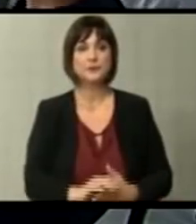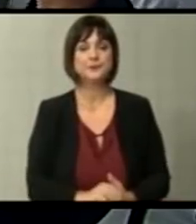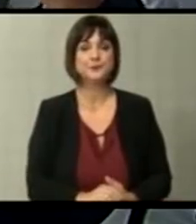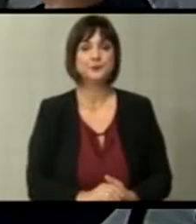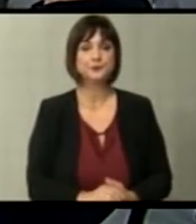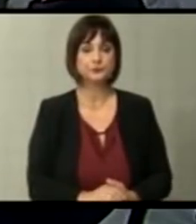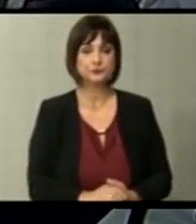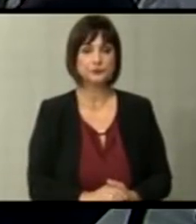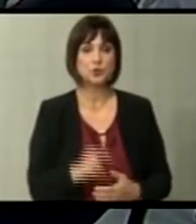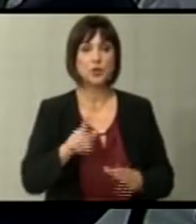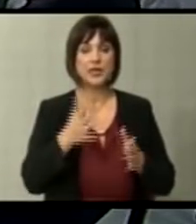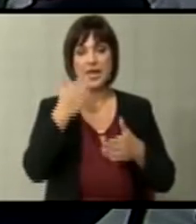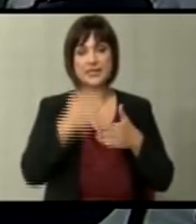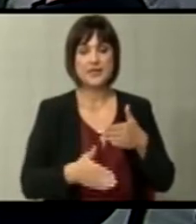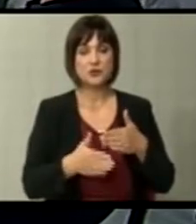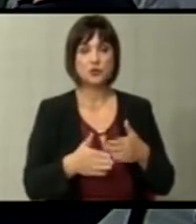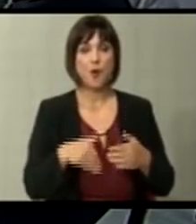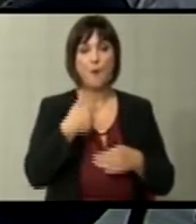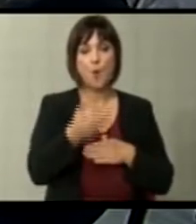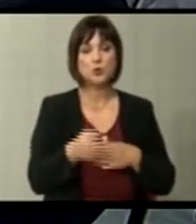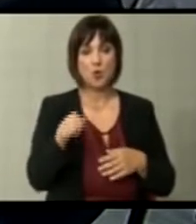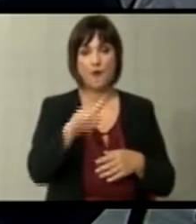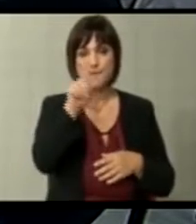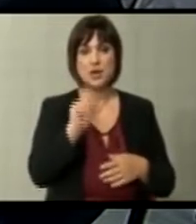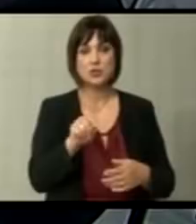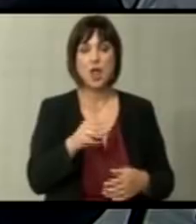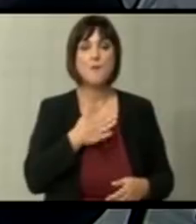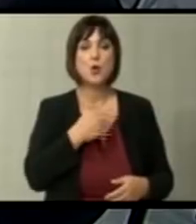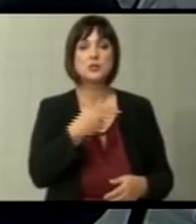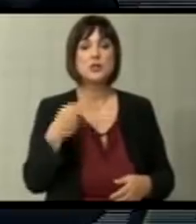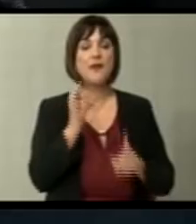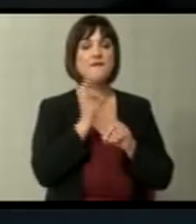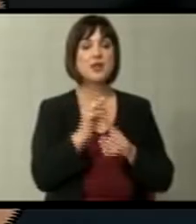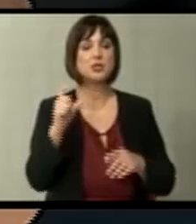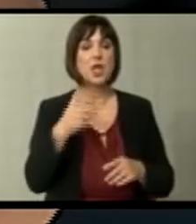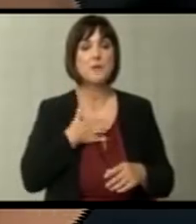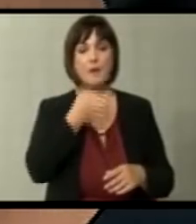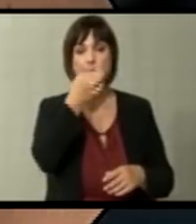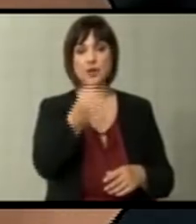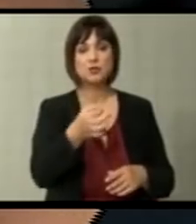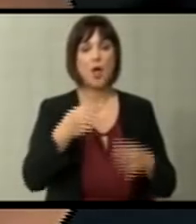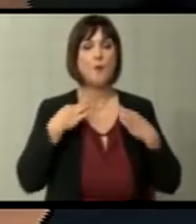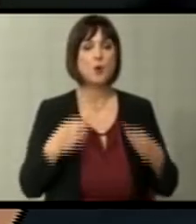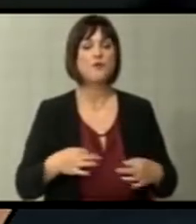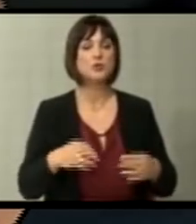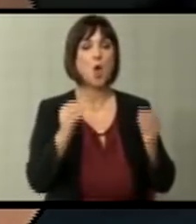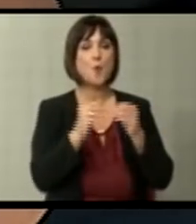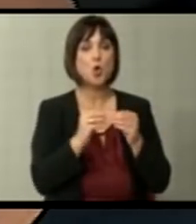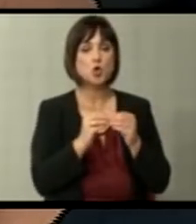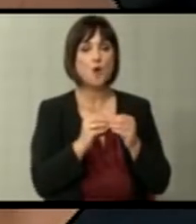И тука нека да ќе завршуваме после. Моето име е Филип Стековски, имам прашање до професорот Бучковски.